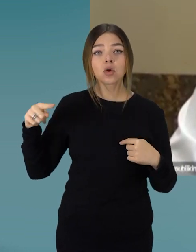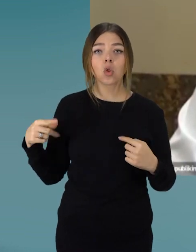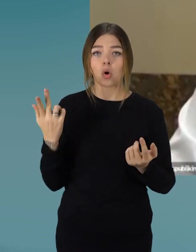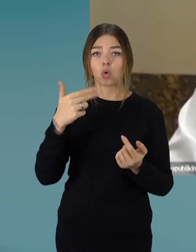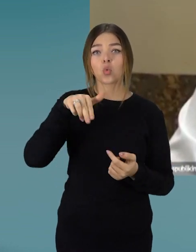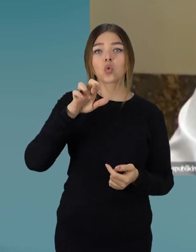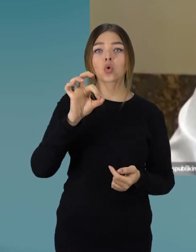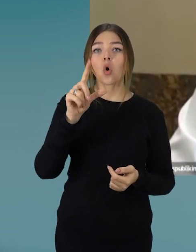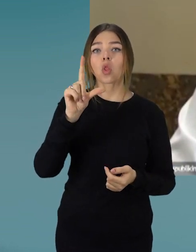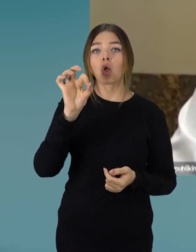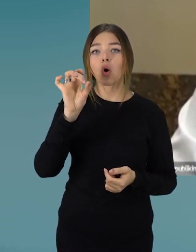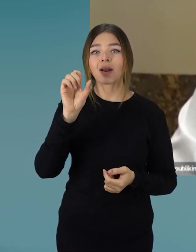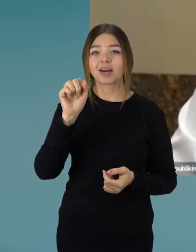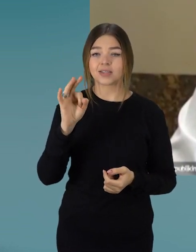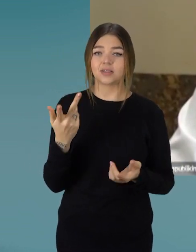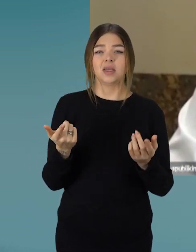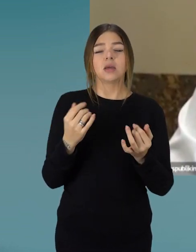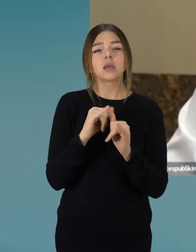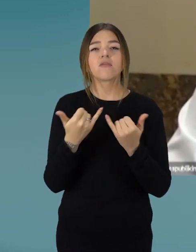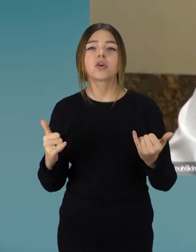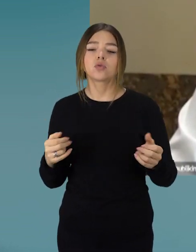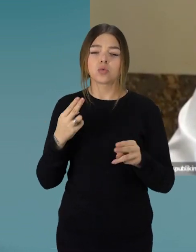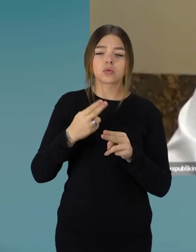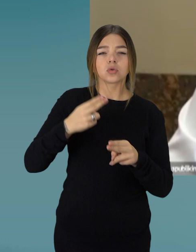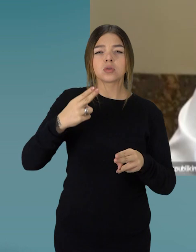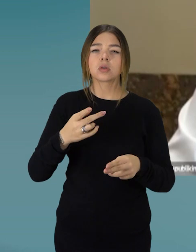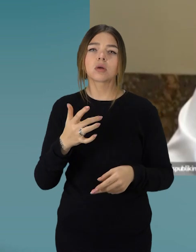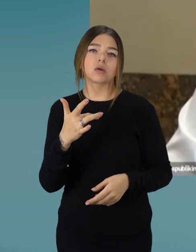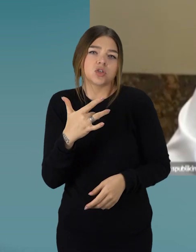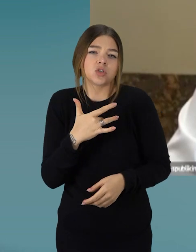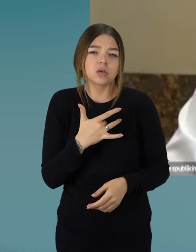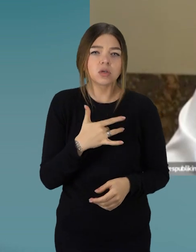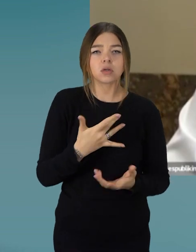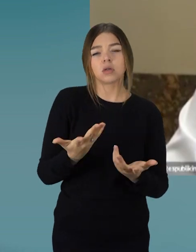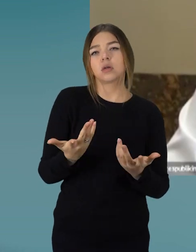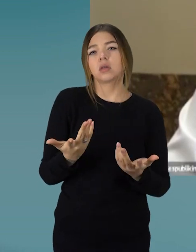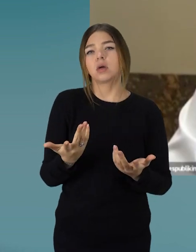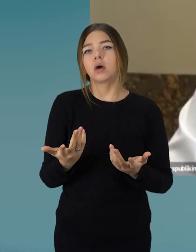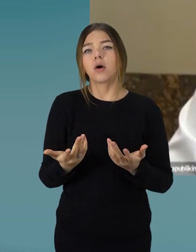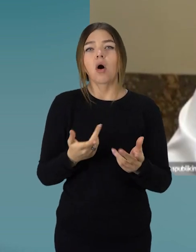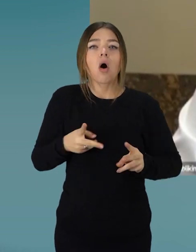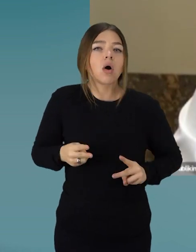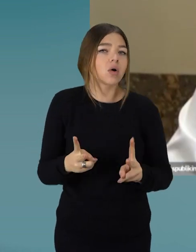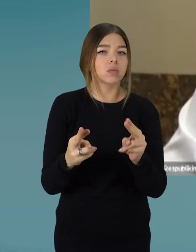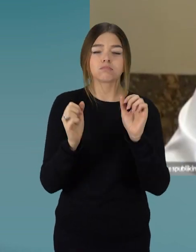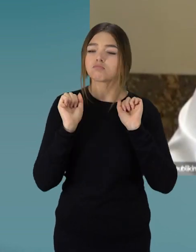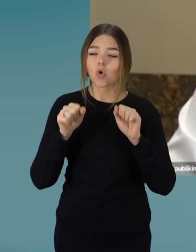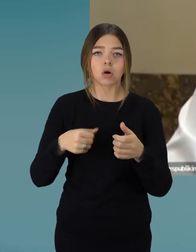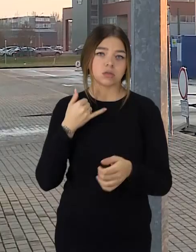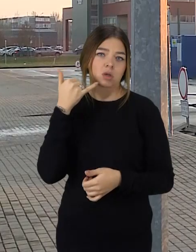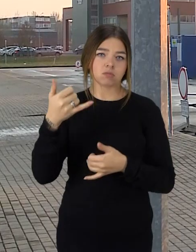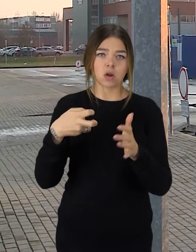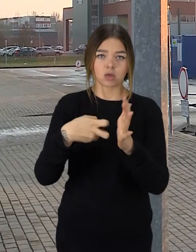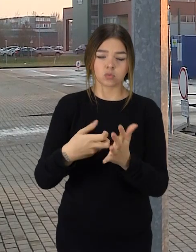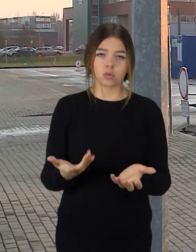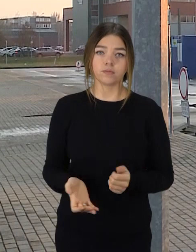urologus, dėl įvairių susirgymų, kurie yra tiek kardiologiniai, tiek onkologiniai.